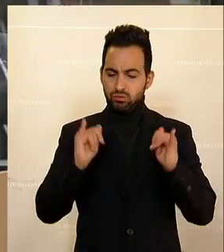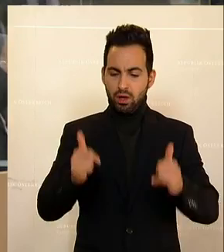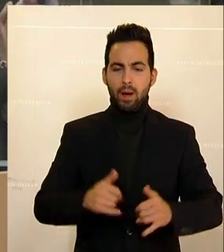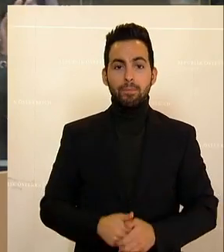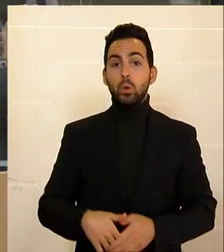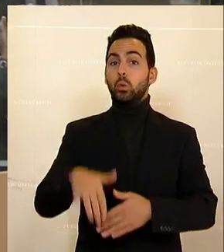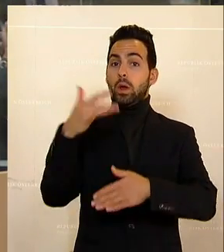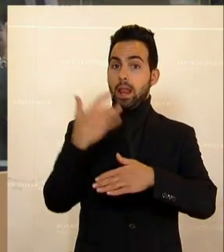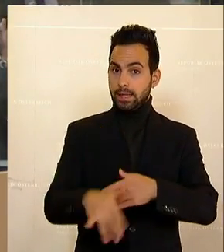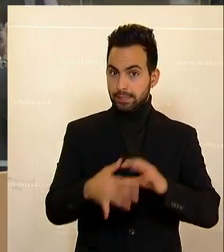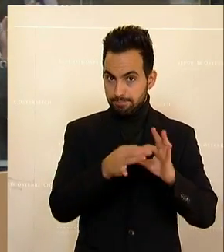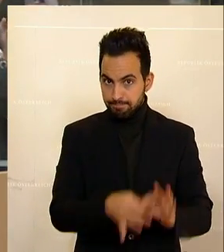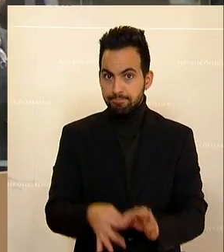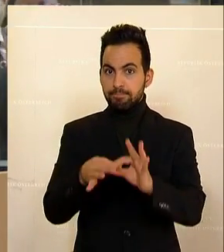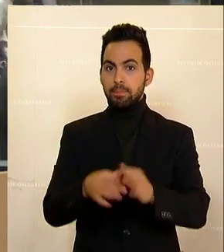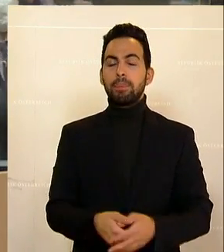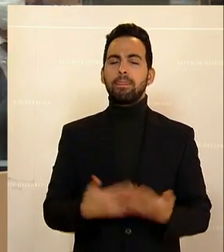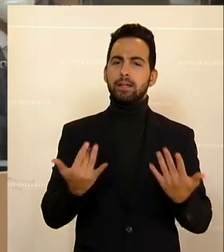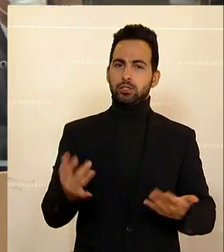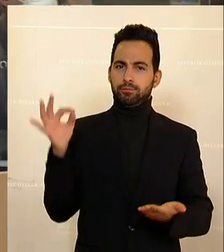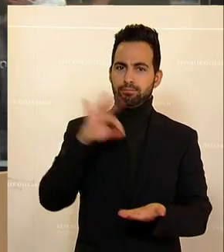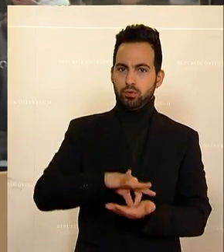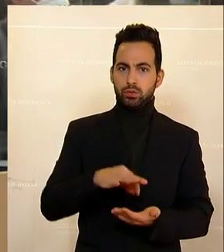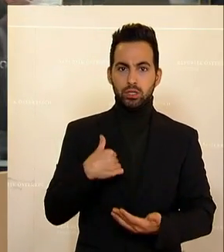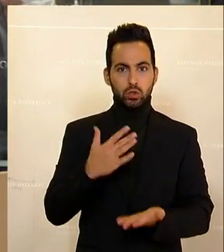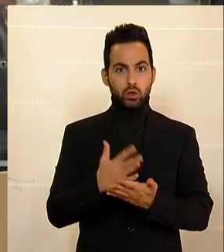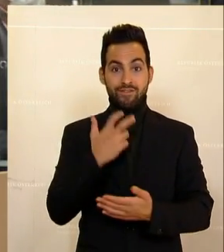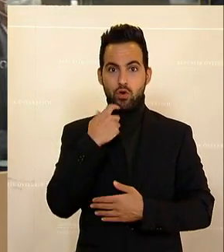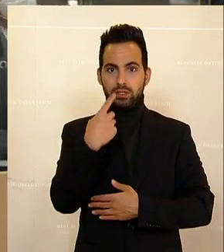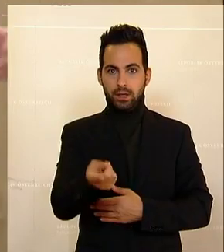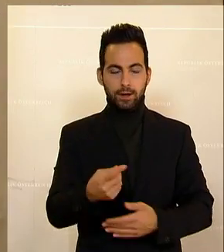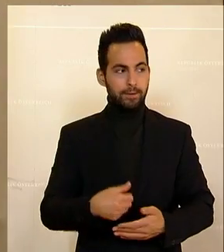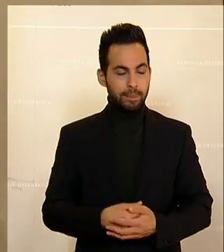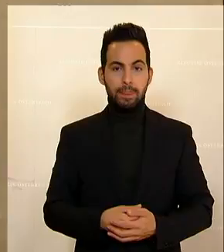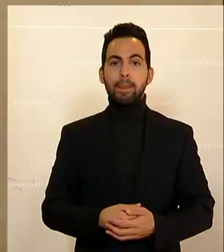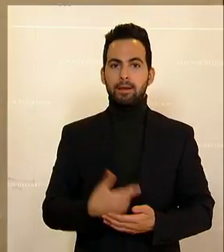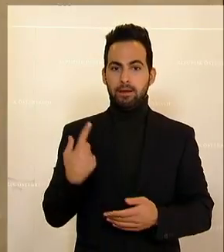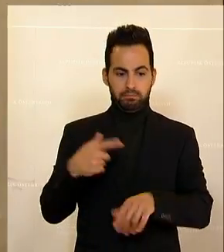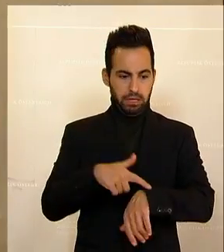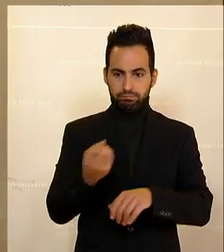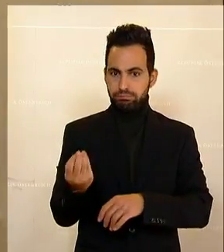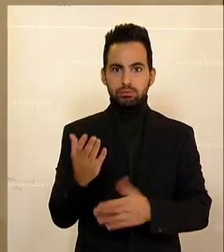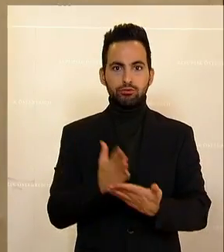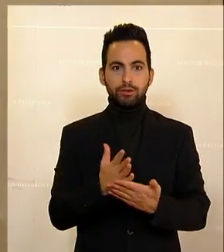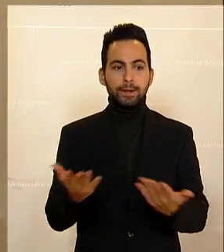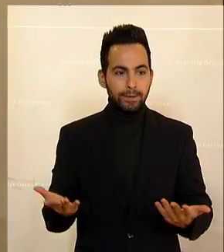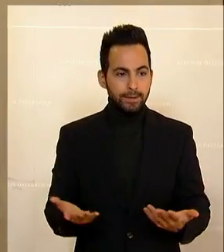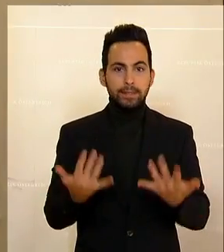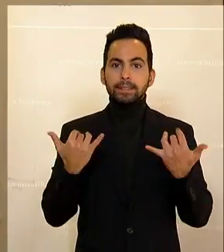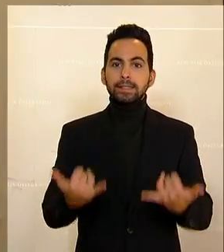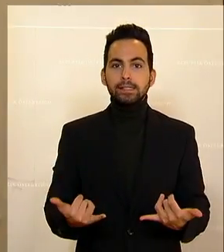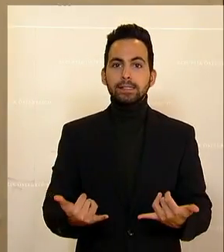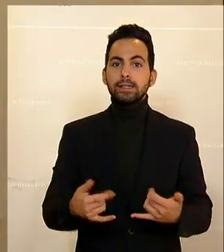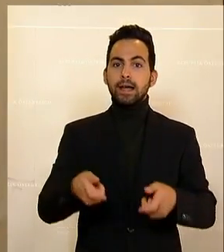Und zuletzt, jetzt zu dem Punkt, zu dem ich eigentlich reden wollte, jetzt ist ja fast vorbei die Zeit, es geht um diesen